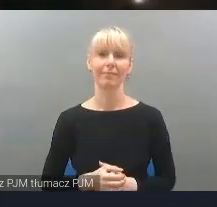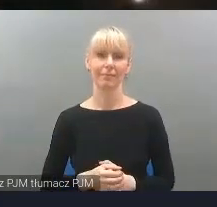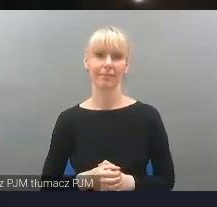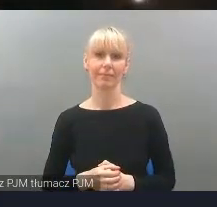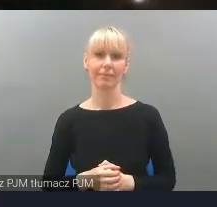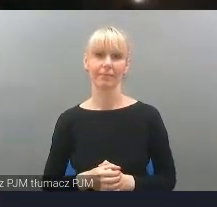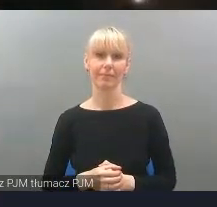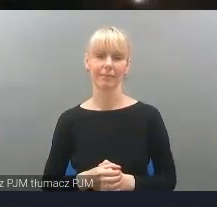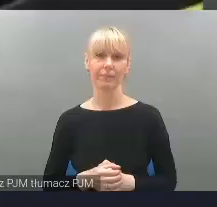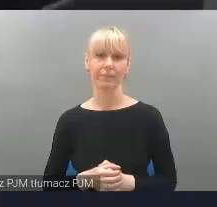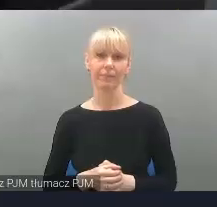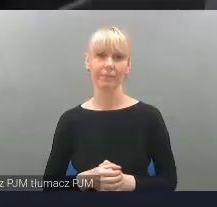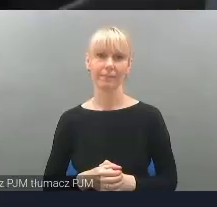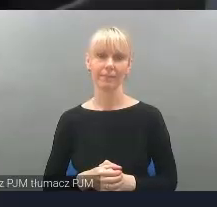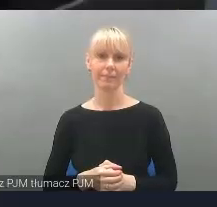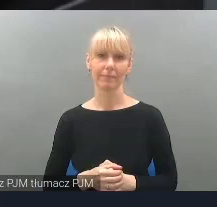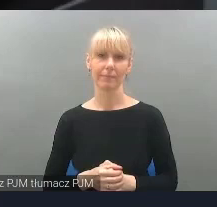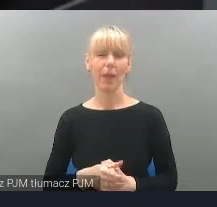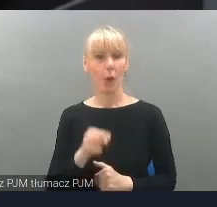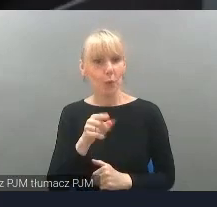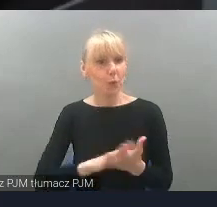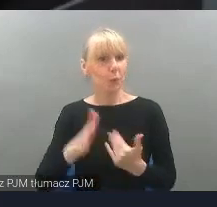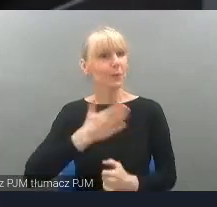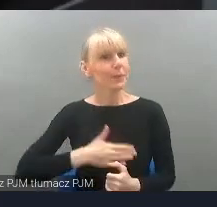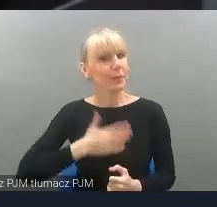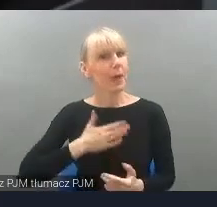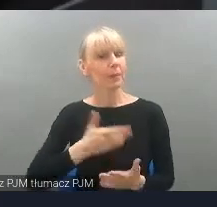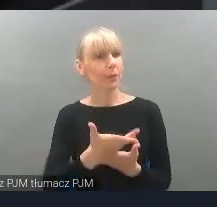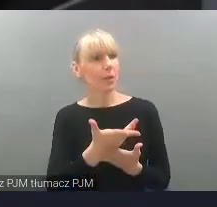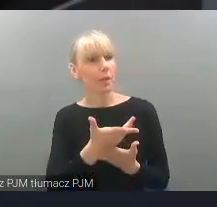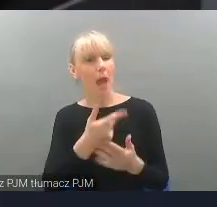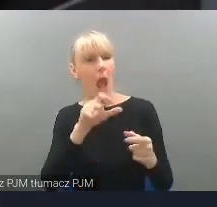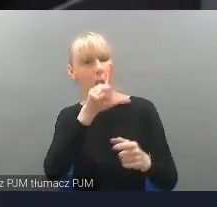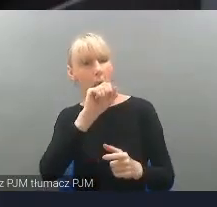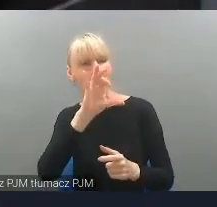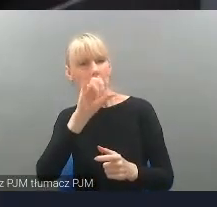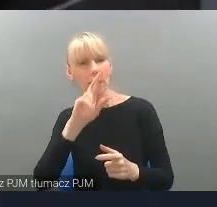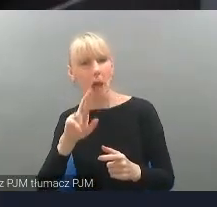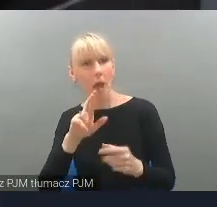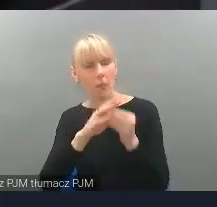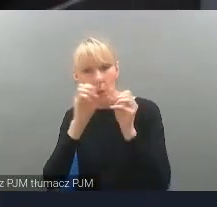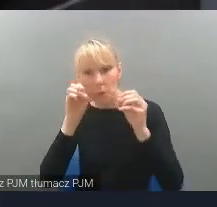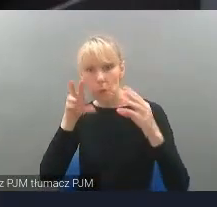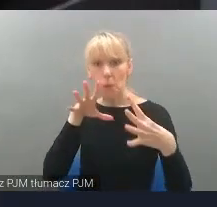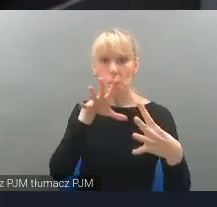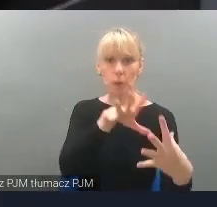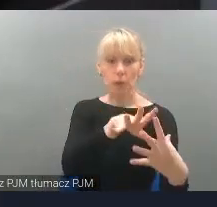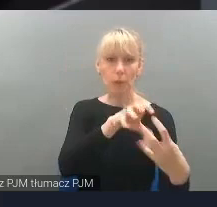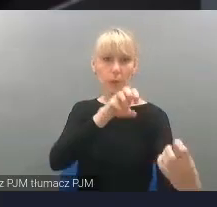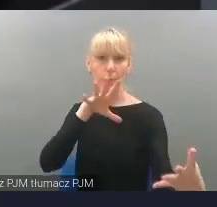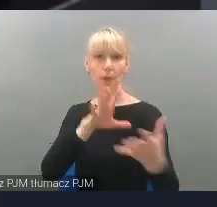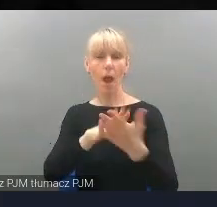dole można zjechać. Bardzo mi się podobała ta taka laserowa, poswietlana mapa